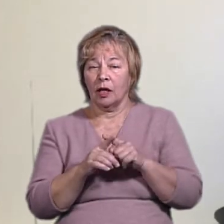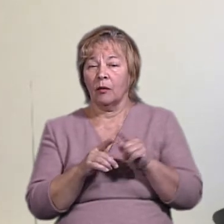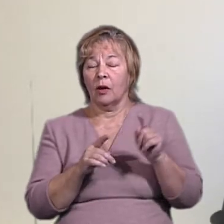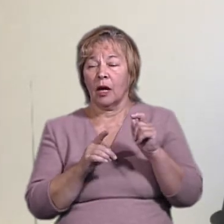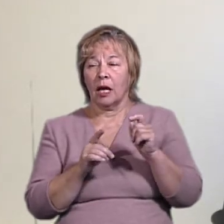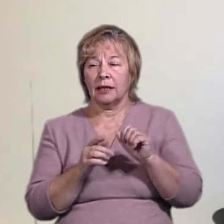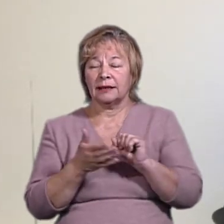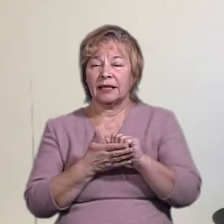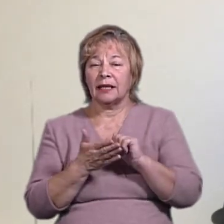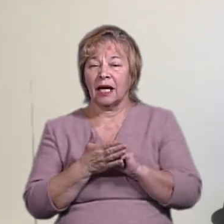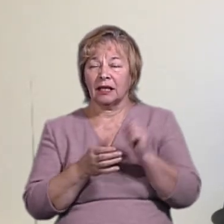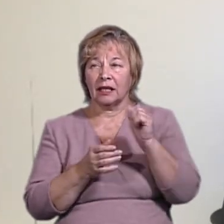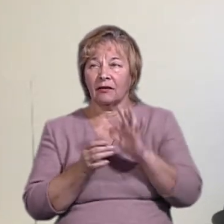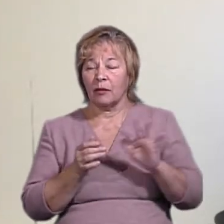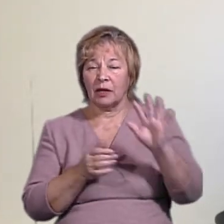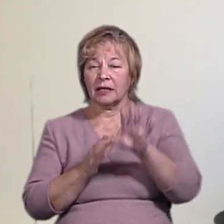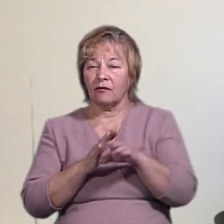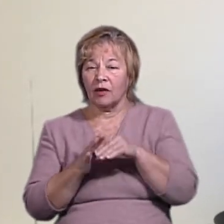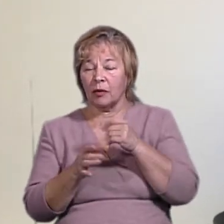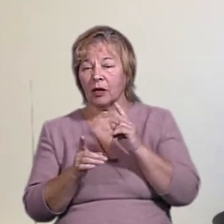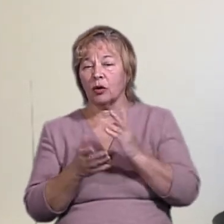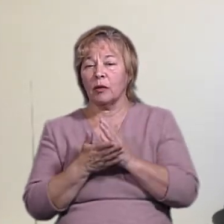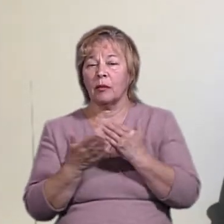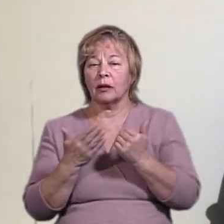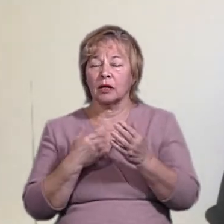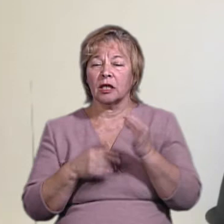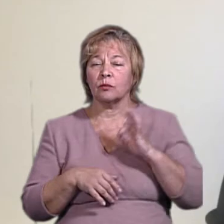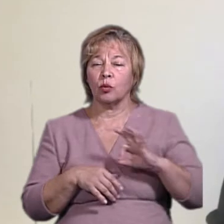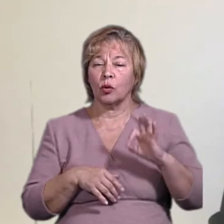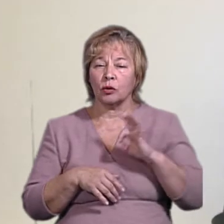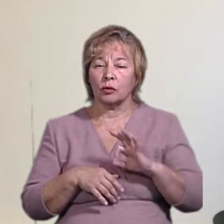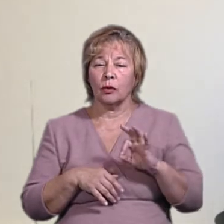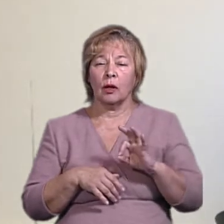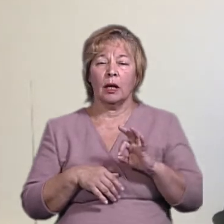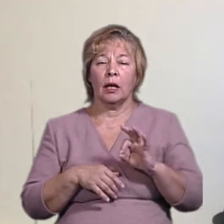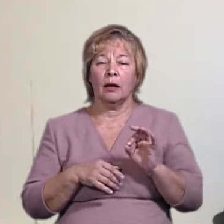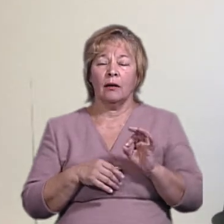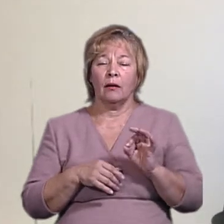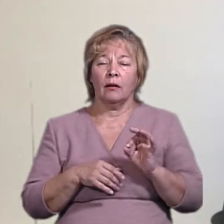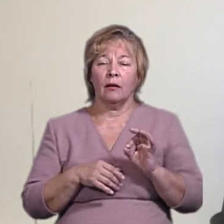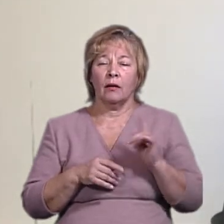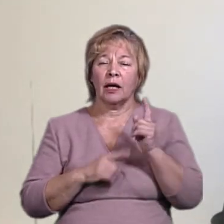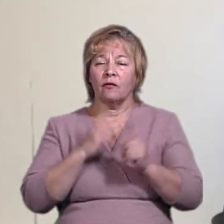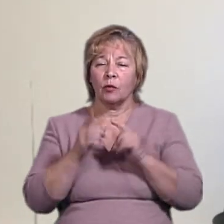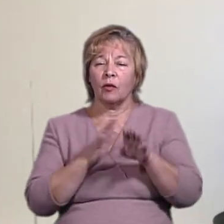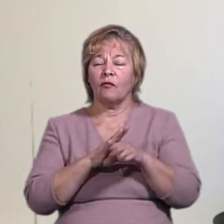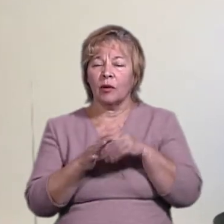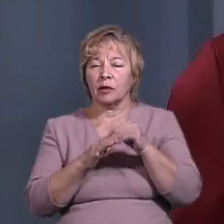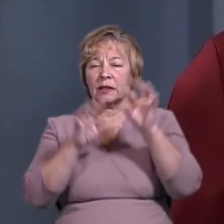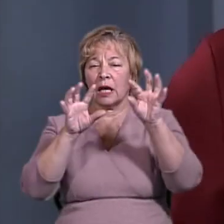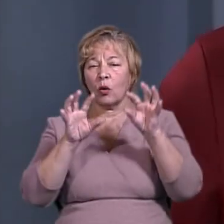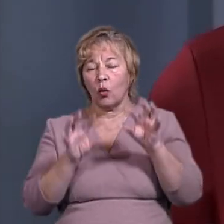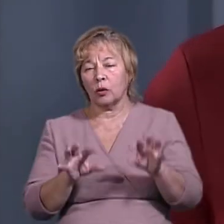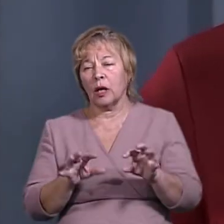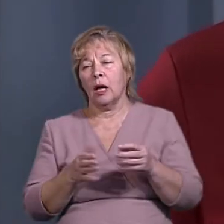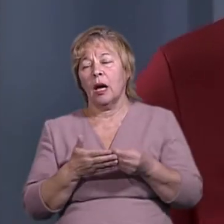європейським, до яких ми маємо безпосередні відношення, які використовуємо і межах реформи виборчого законодавства,